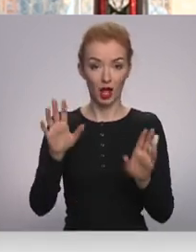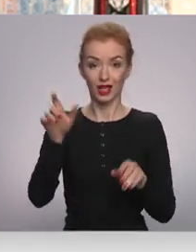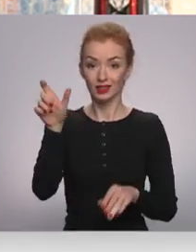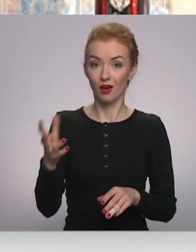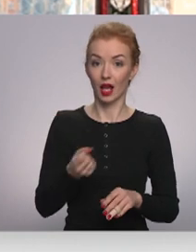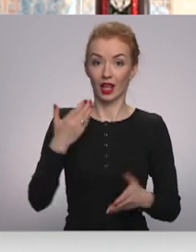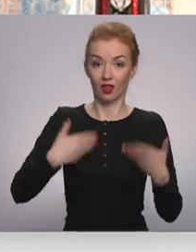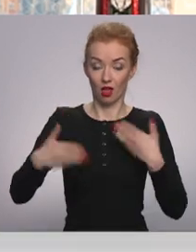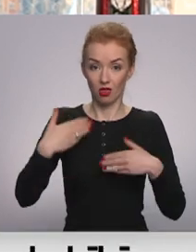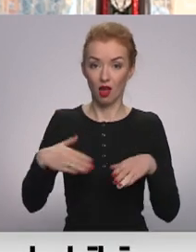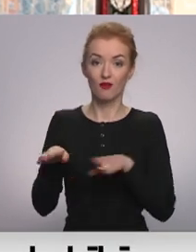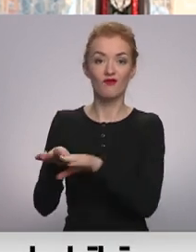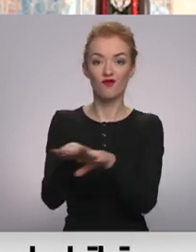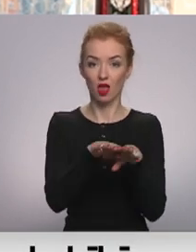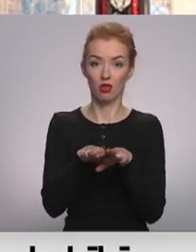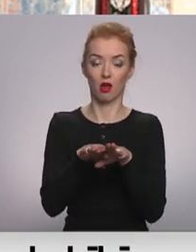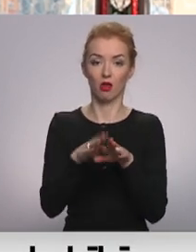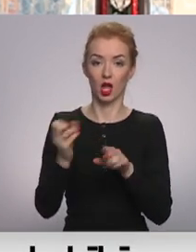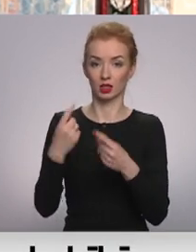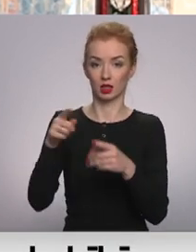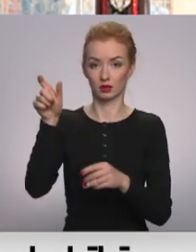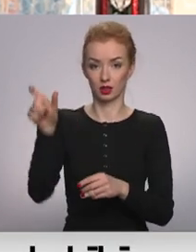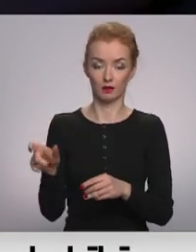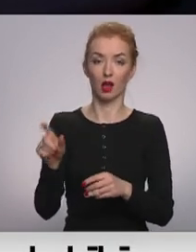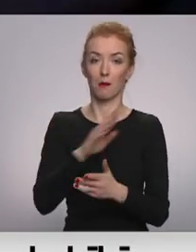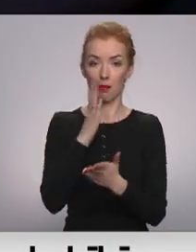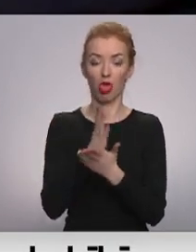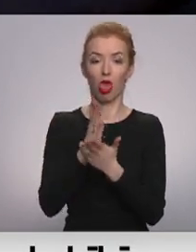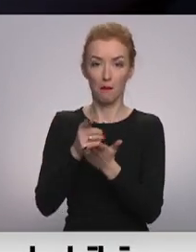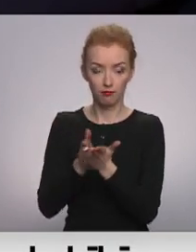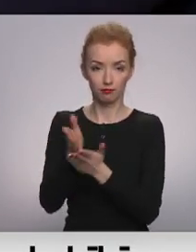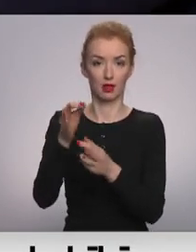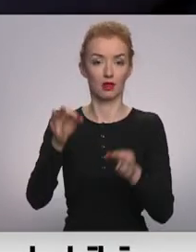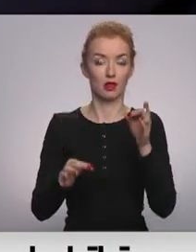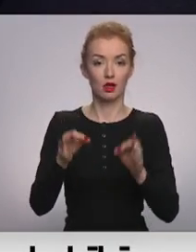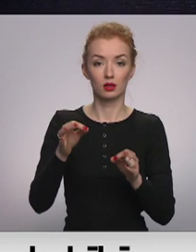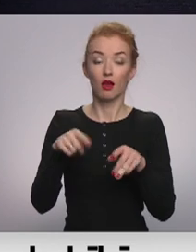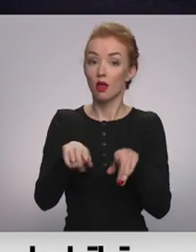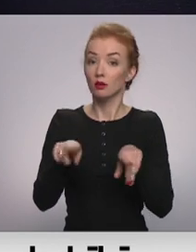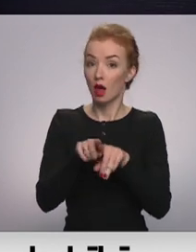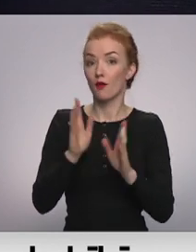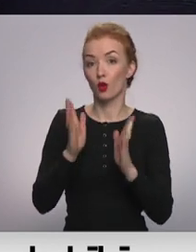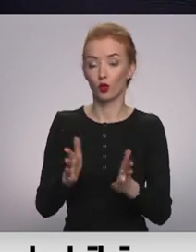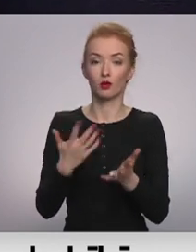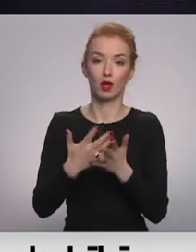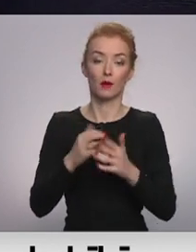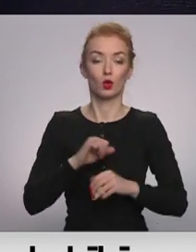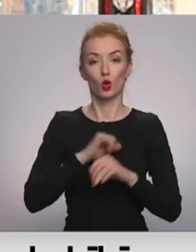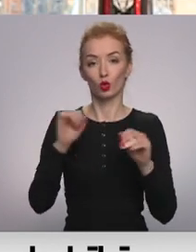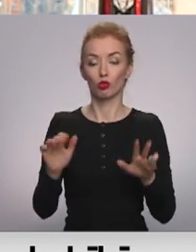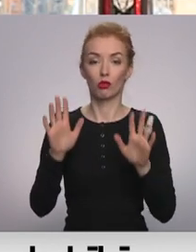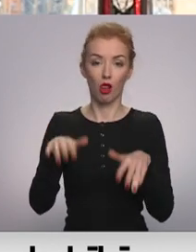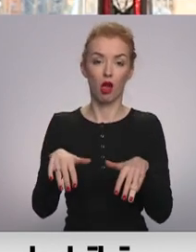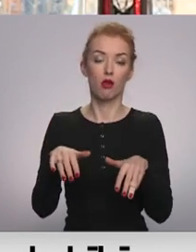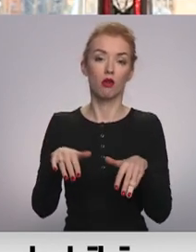invaliditāti vienlīdzīgi ar citiem būtu nodrošināti pieeja tiesai. Tas varbūt arī nodrošināt, lai